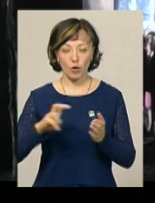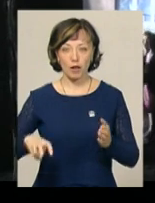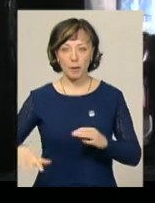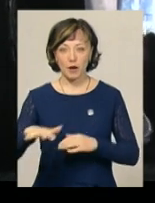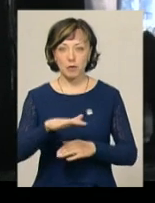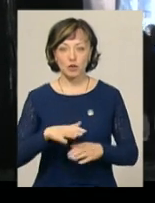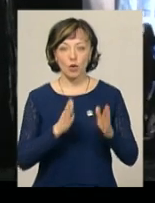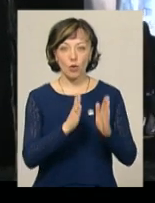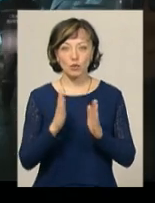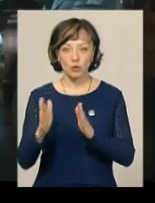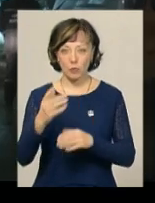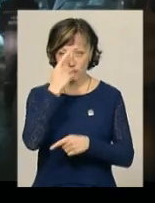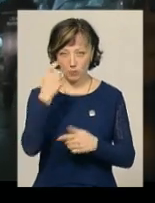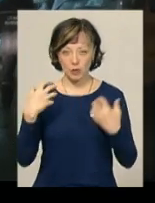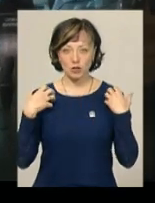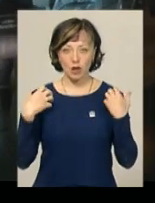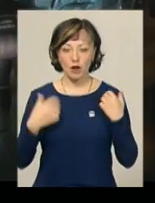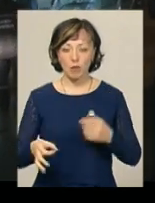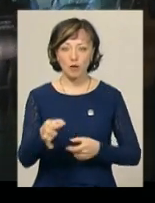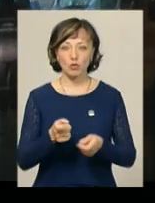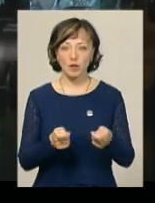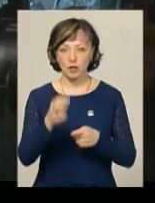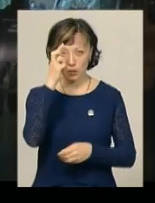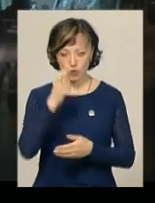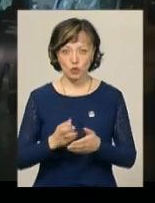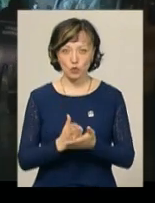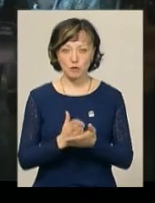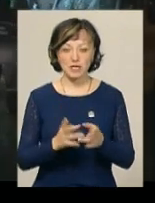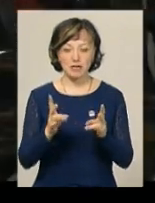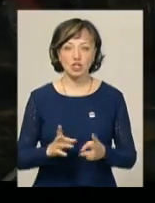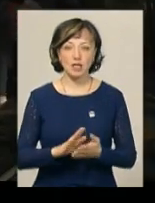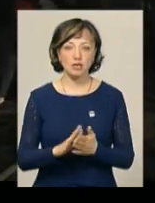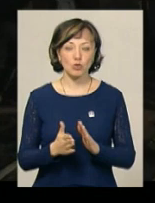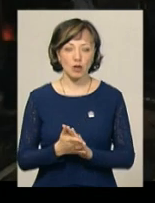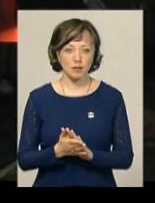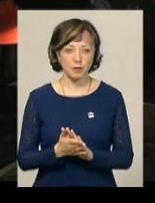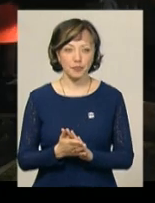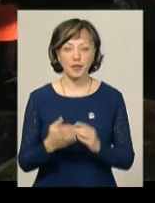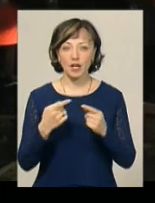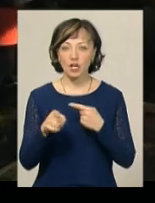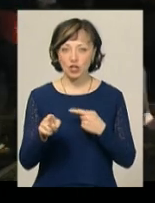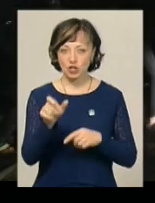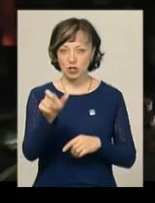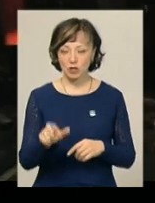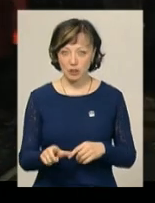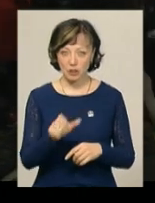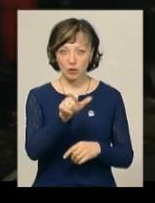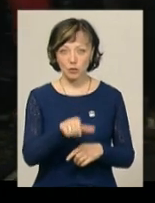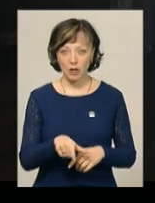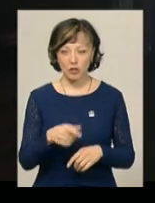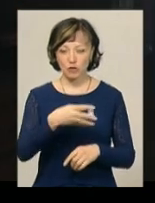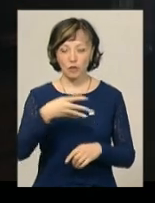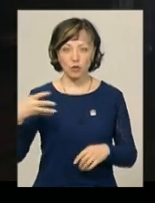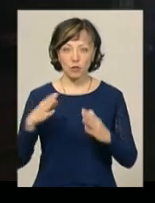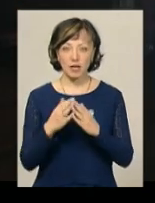начальник оперативно-координаційного центру обласного управління держслужби з надзвичайних ситуацій Вадим Петришин. Інших, каже, рятувальник з чотириповерхової